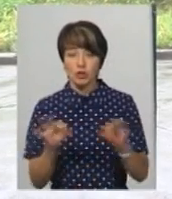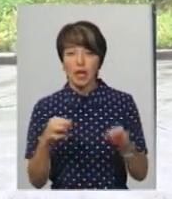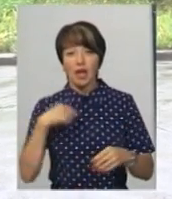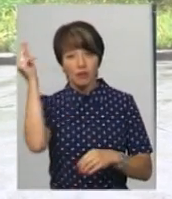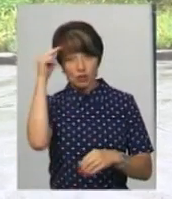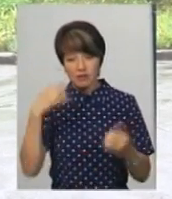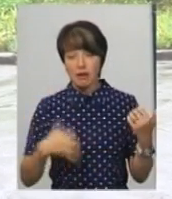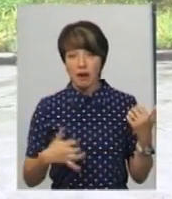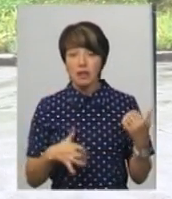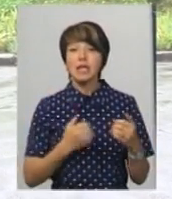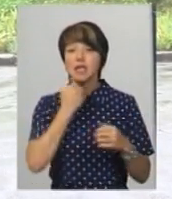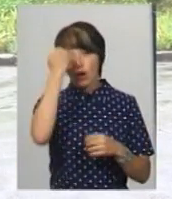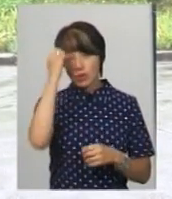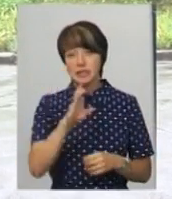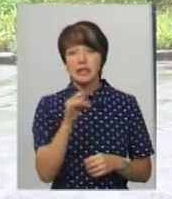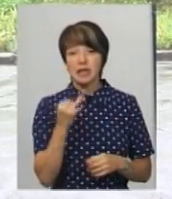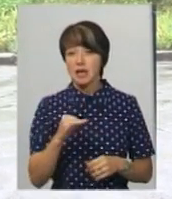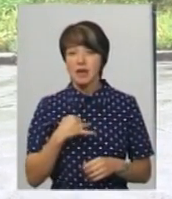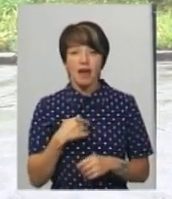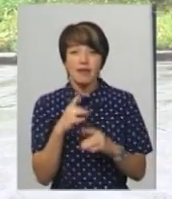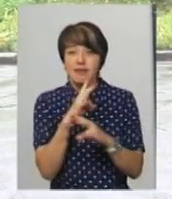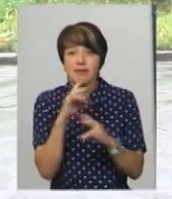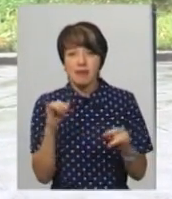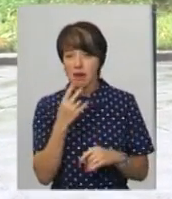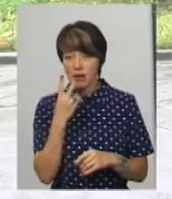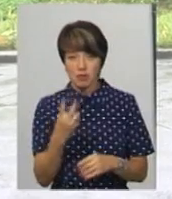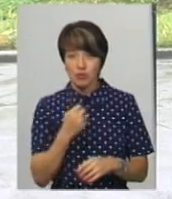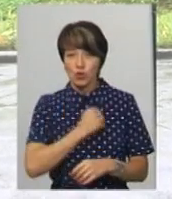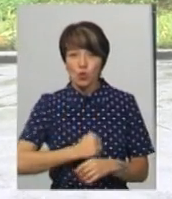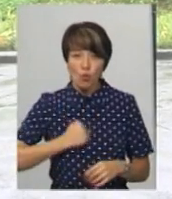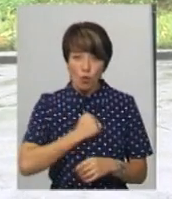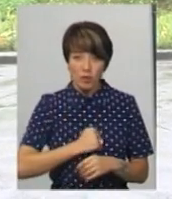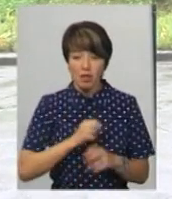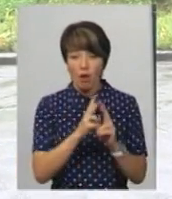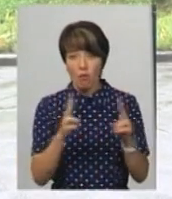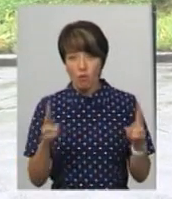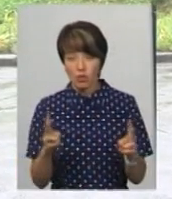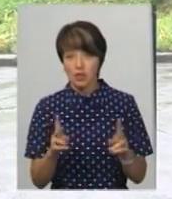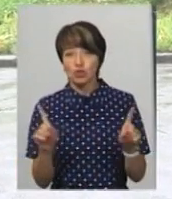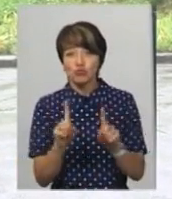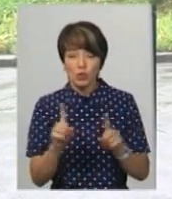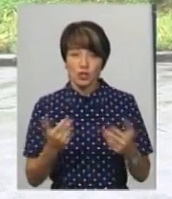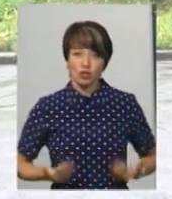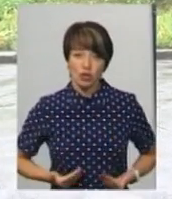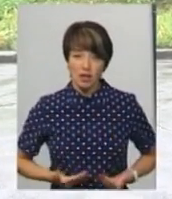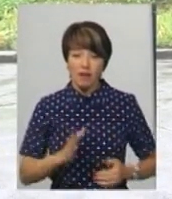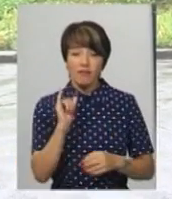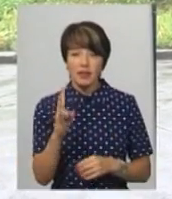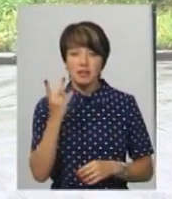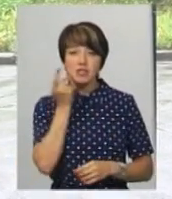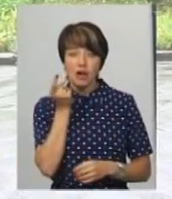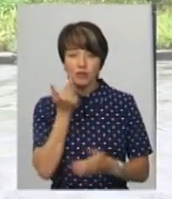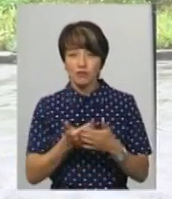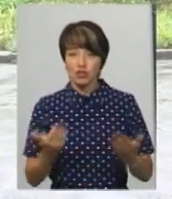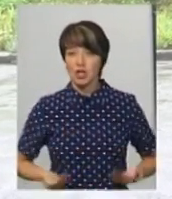гітарі, теж дякуючи Сергію. Я ні разу не бачив його озлобленим чи злим на когось, на щось, на життя. Він завжди від